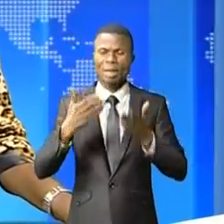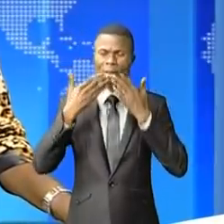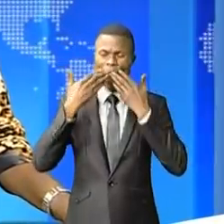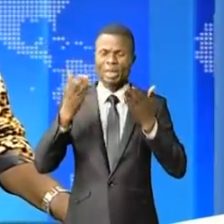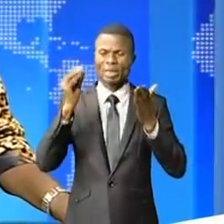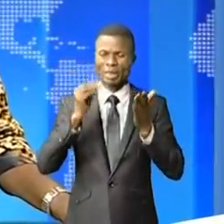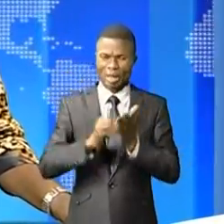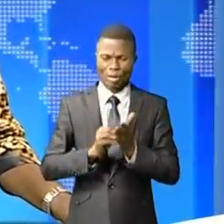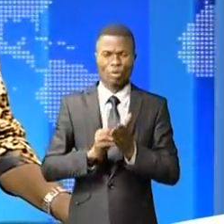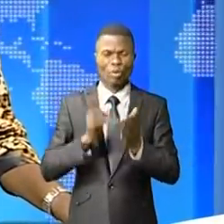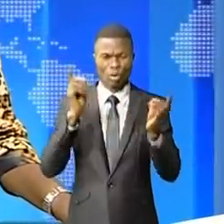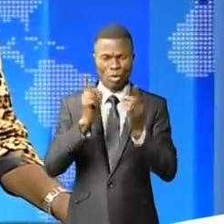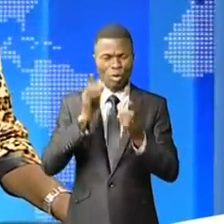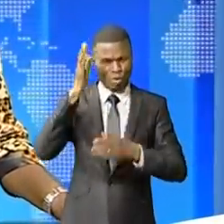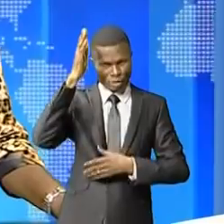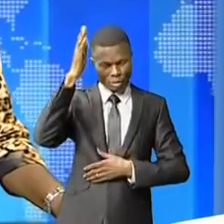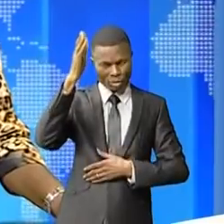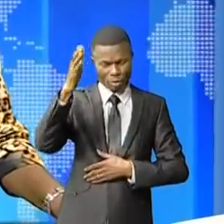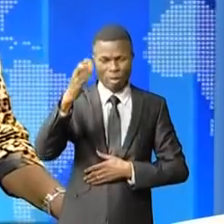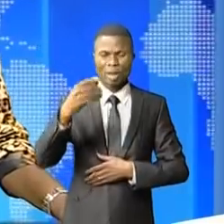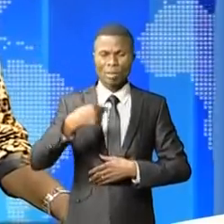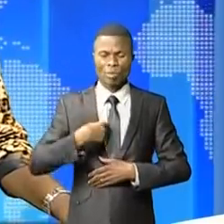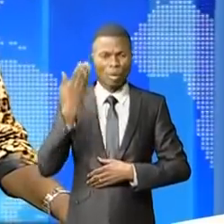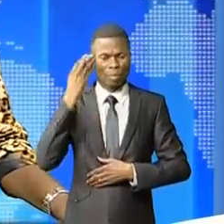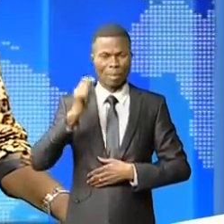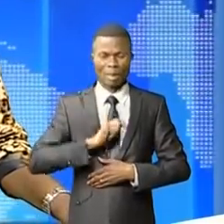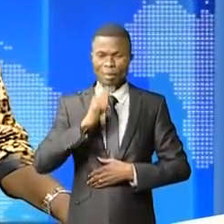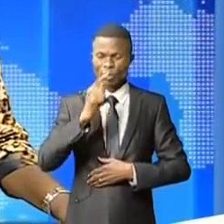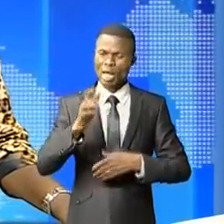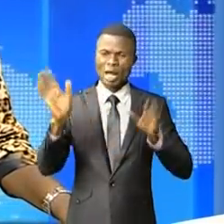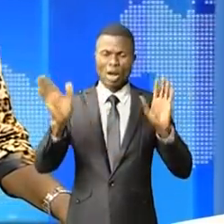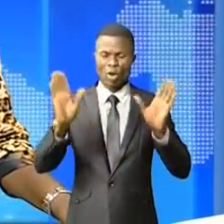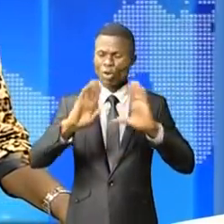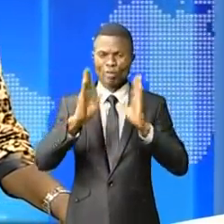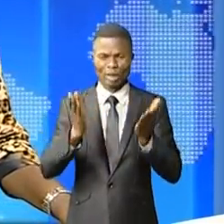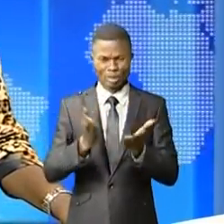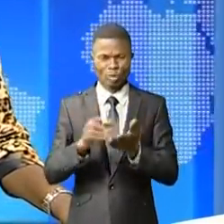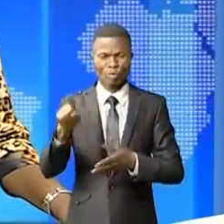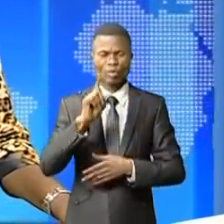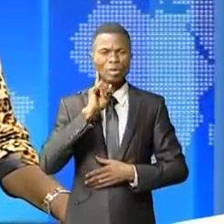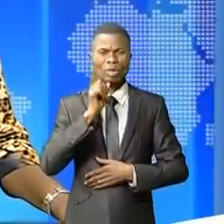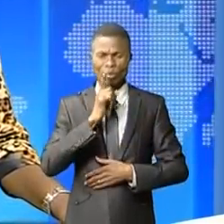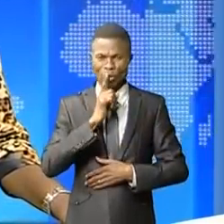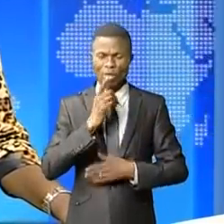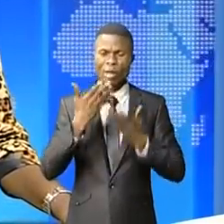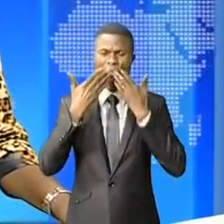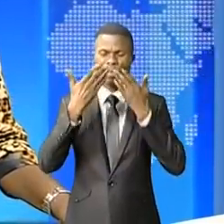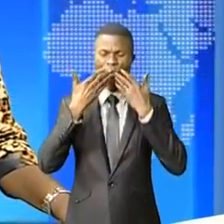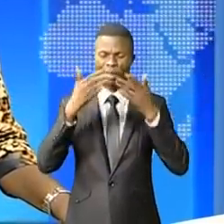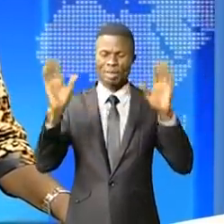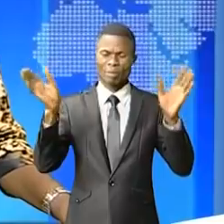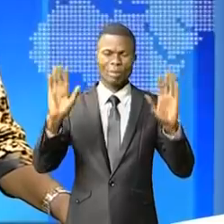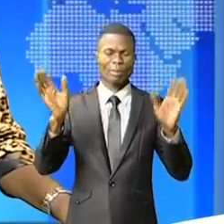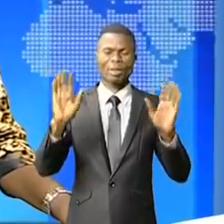Kakolongo sous la coordination de Bob Beteyinga avec Michel Tamouzi, l'interprète de Malentendant. Nous vous disons merci et nous vous